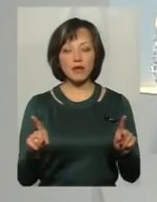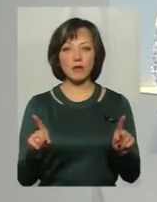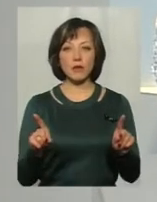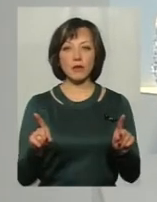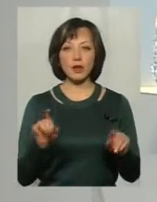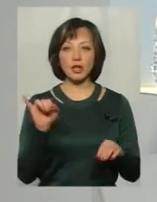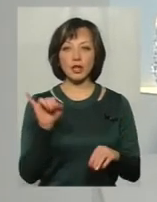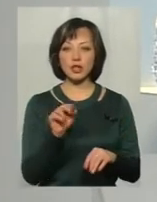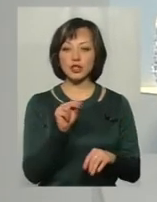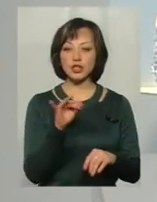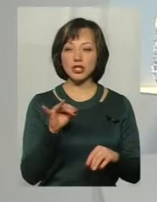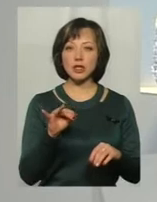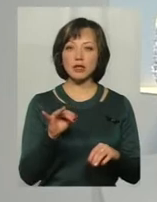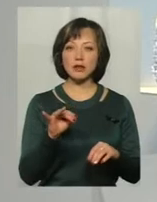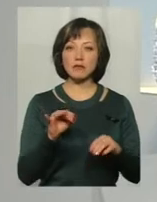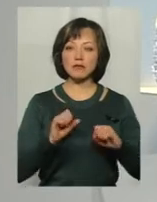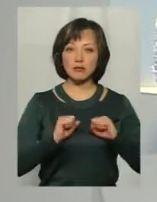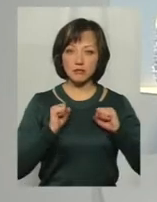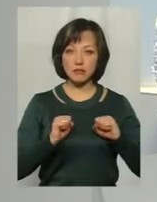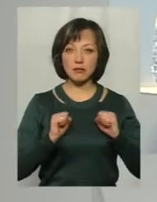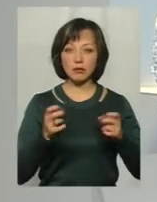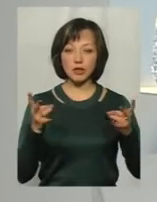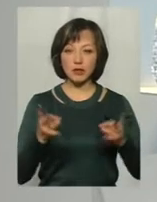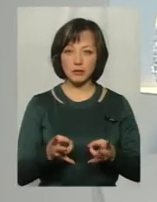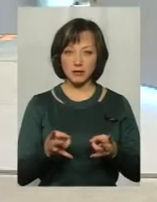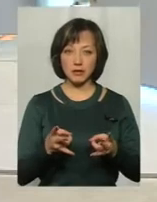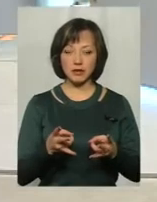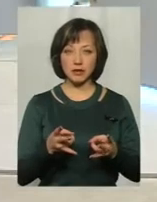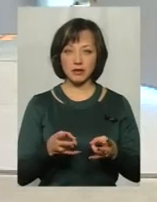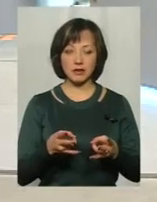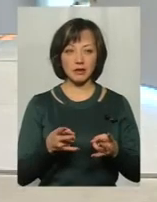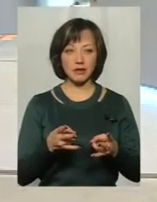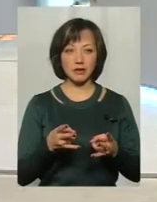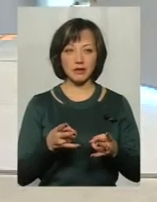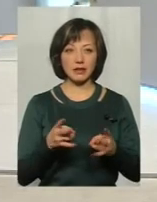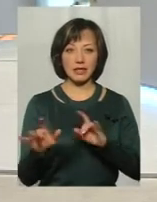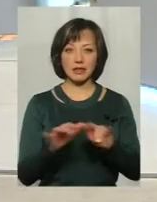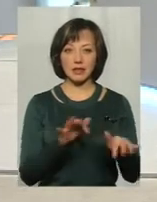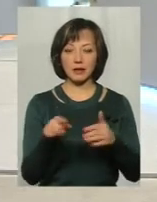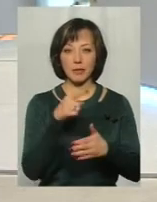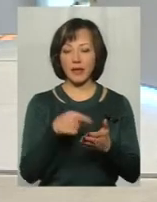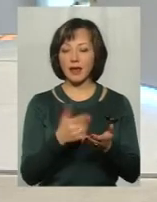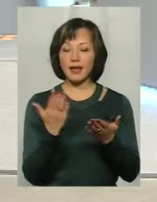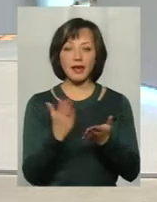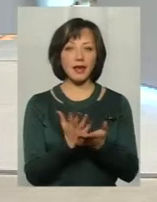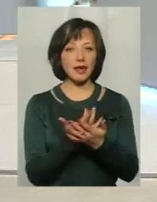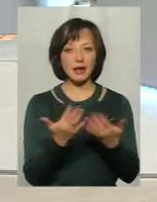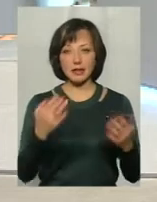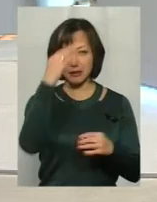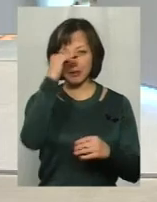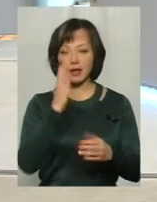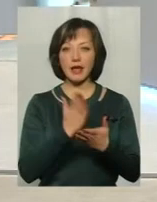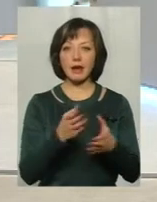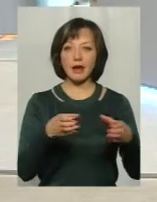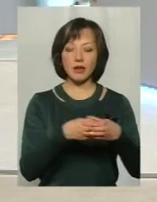І чи докладають потрібних зусиль для цього? Ви знаєте, є різні батьки. Є така категорія